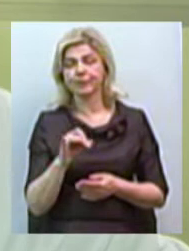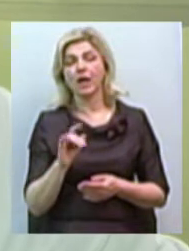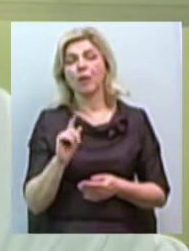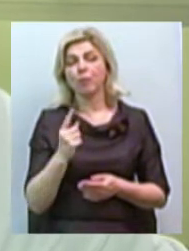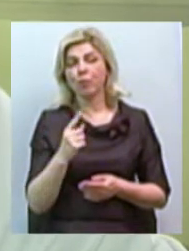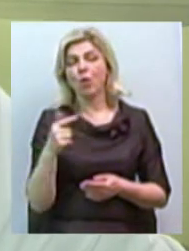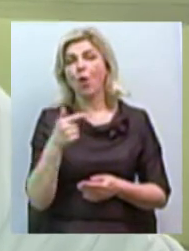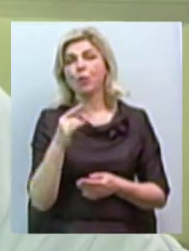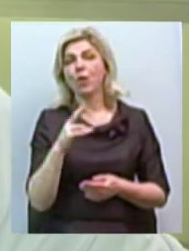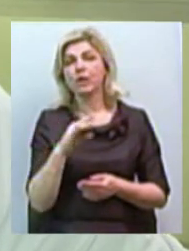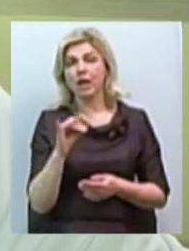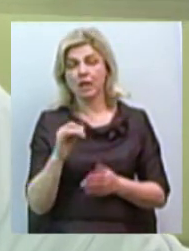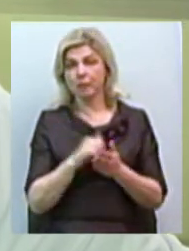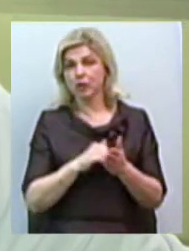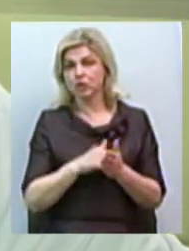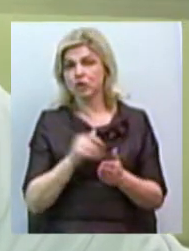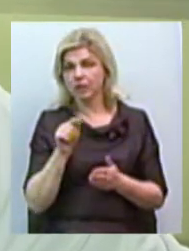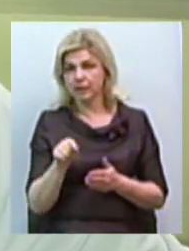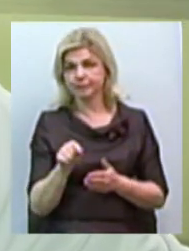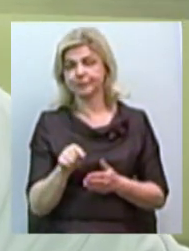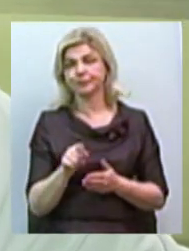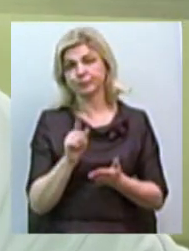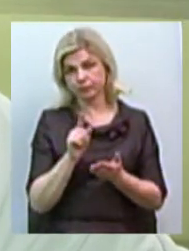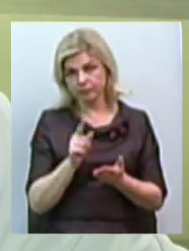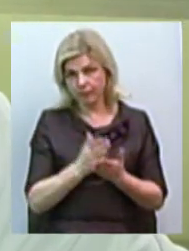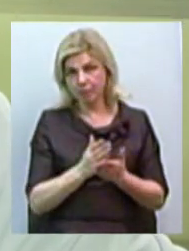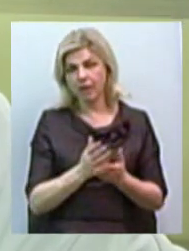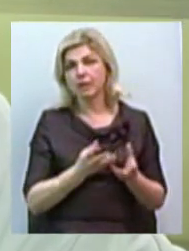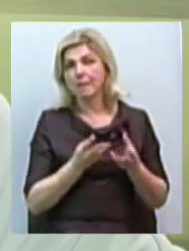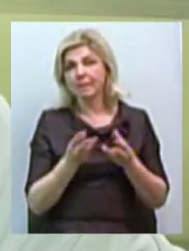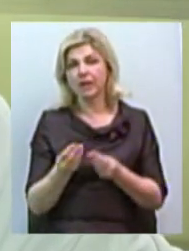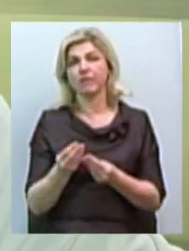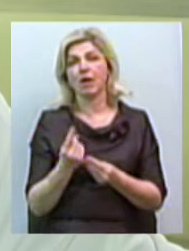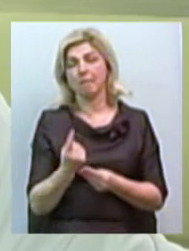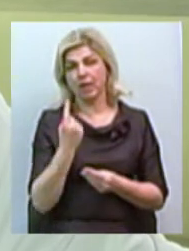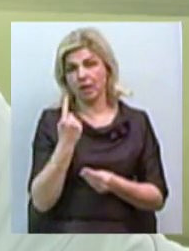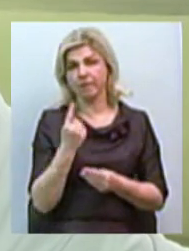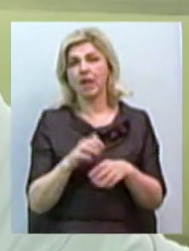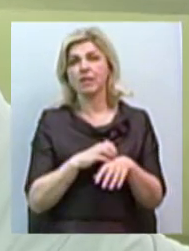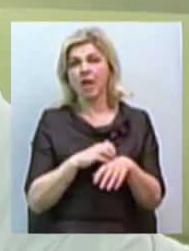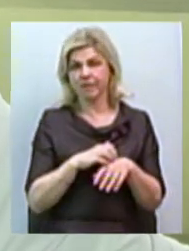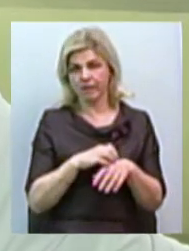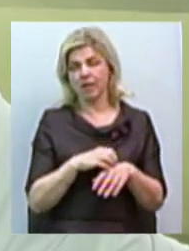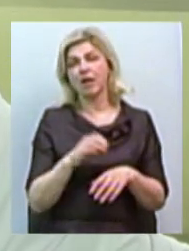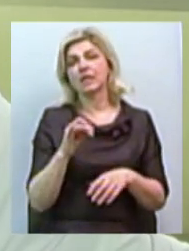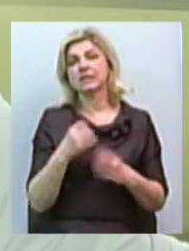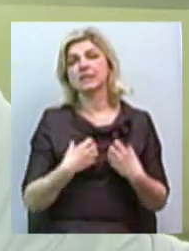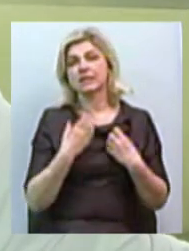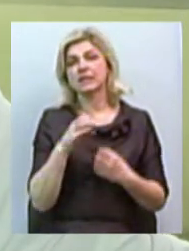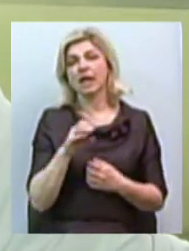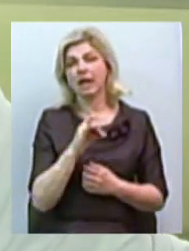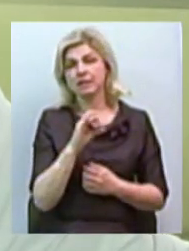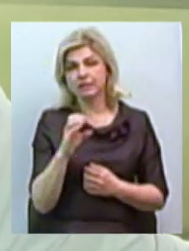гормональні причини має вплив, вперше за все, це нервова система, це стреси,